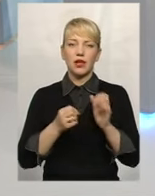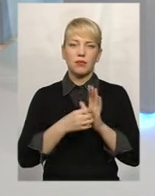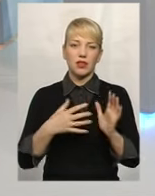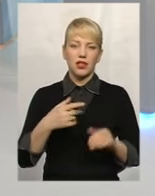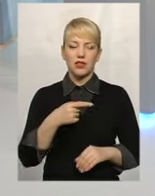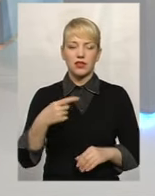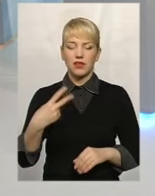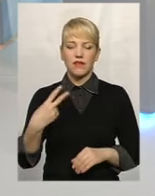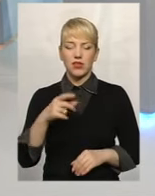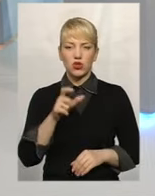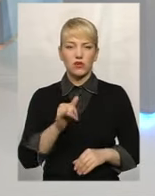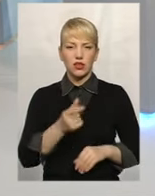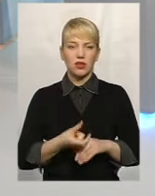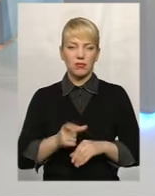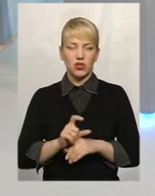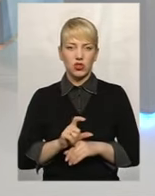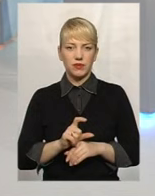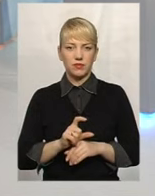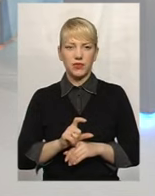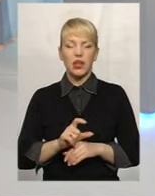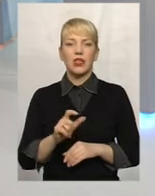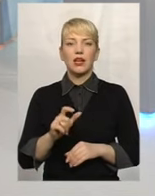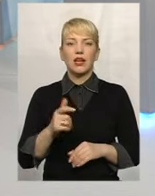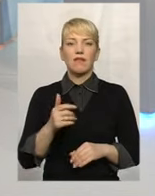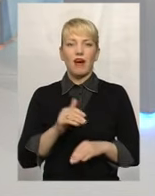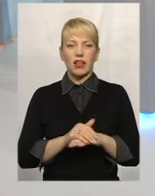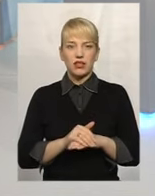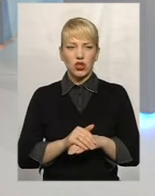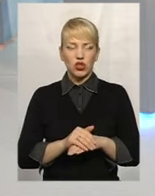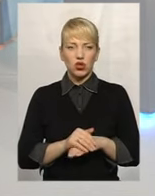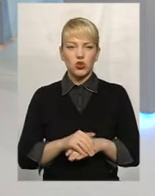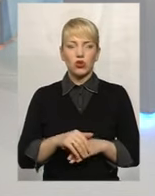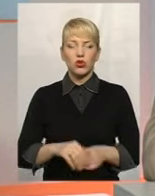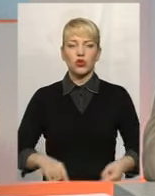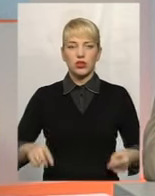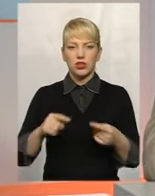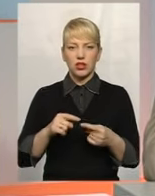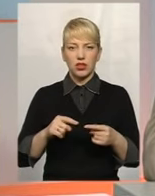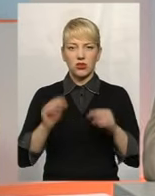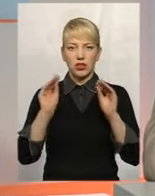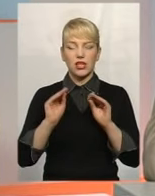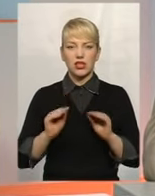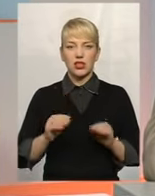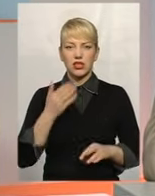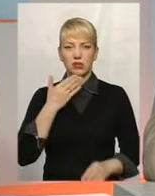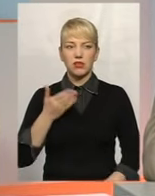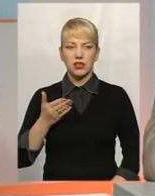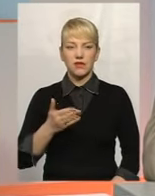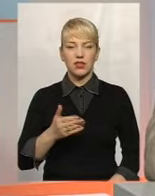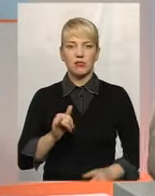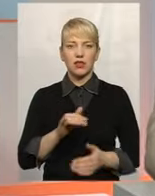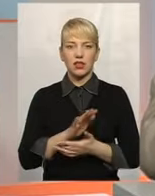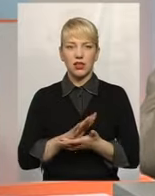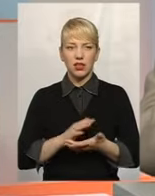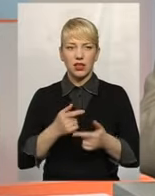-20 чоловік і більше найманих працівників. Фактично, згідно з статистичними звітами і так далі, ті